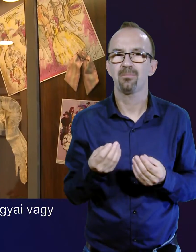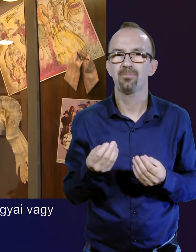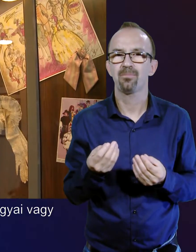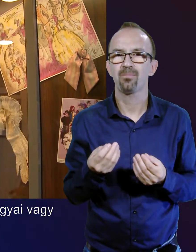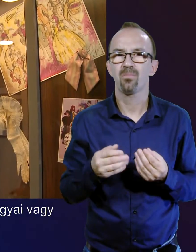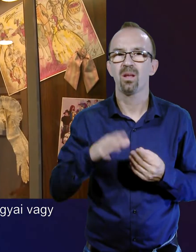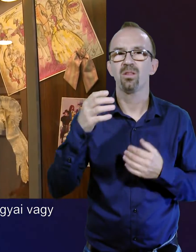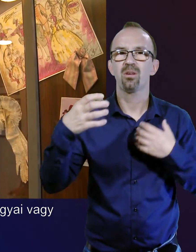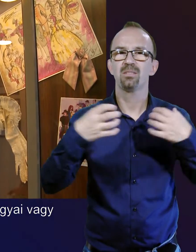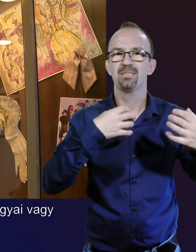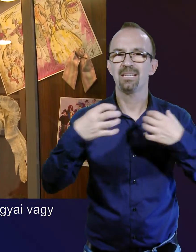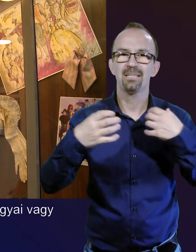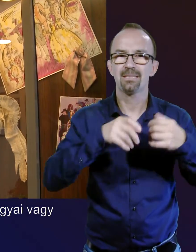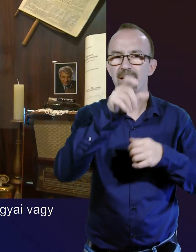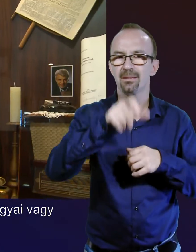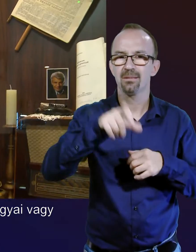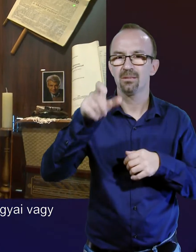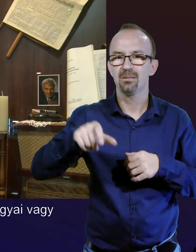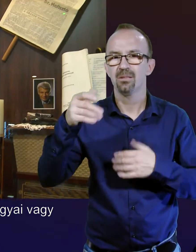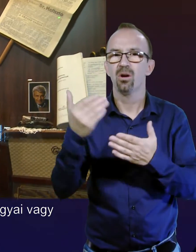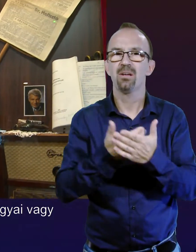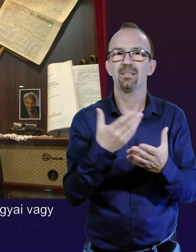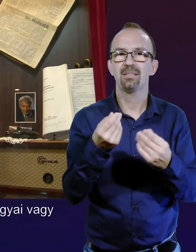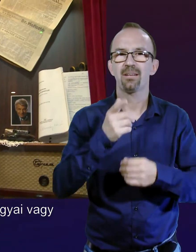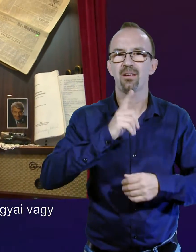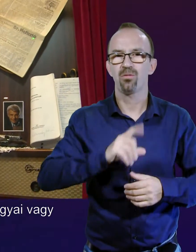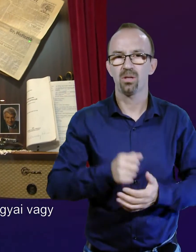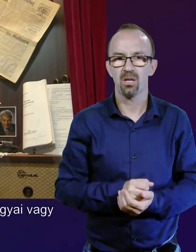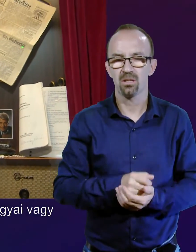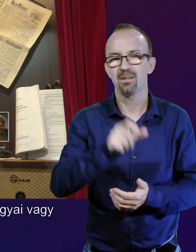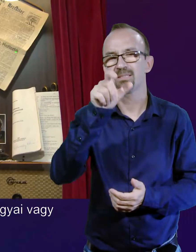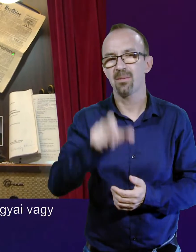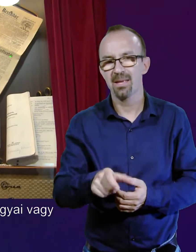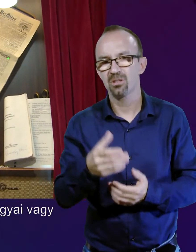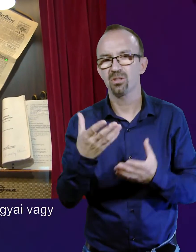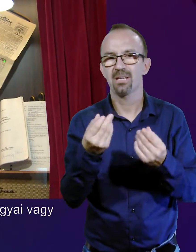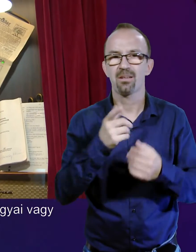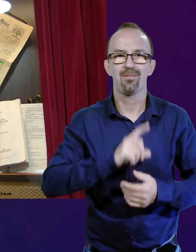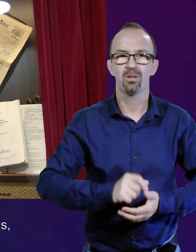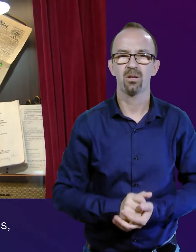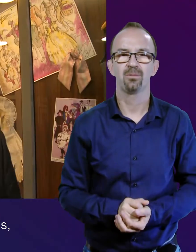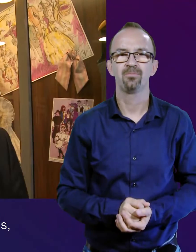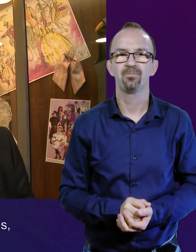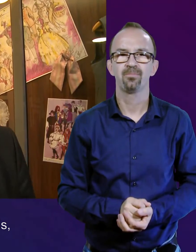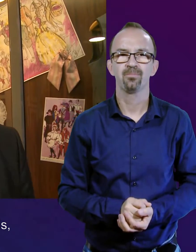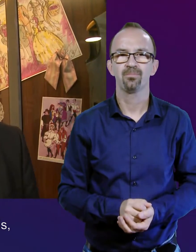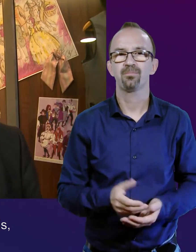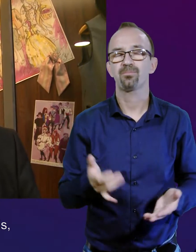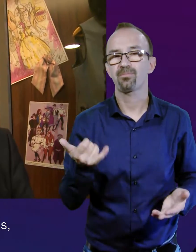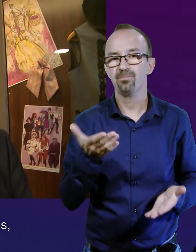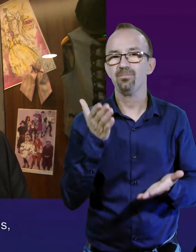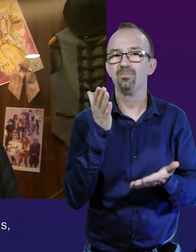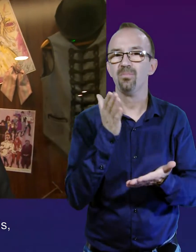nagy színészleink használati tárgyai, vagy személyes tárgyai voltak. És hát alkalmas